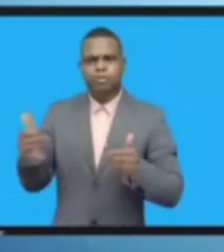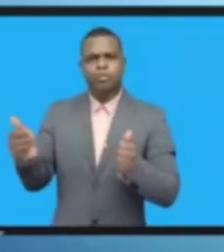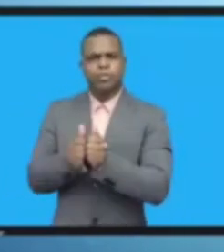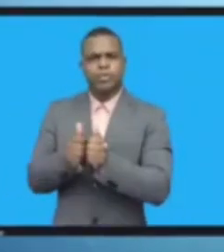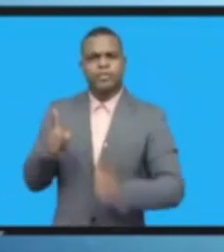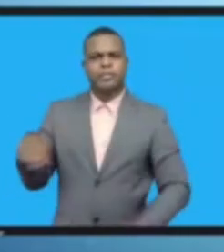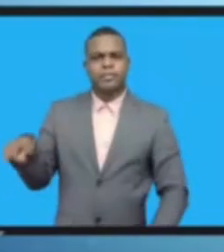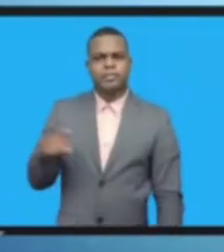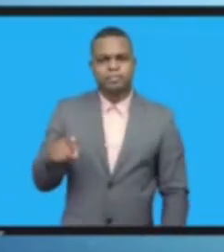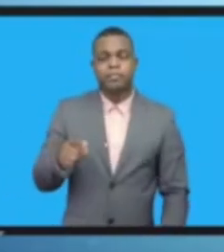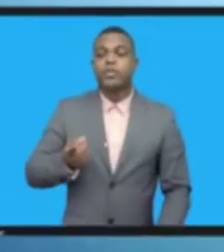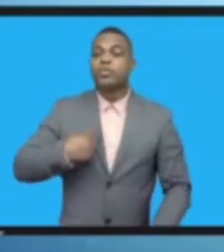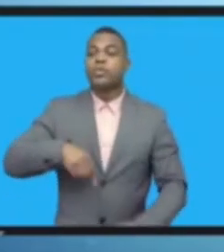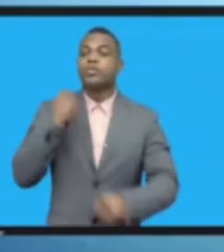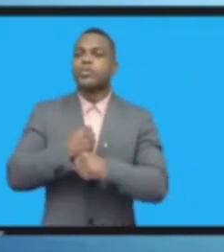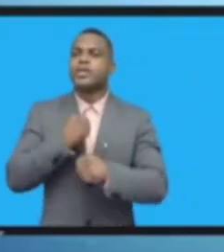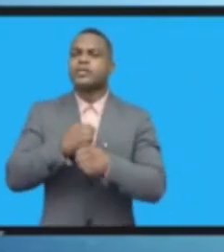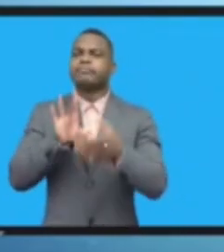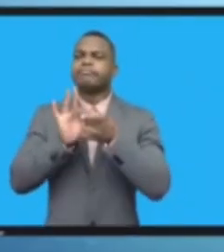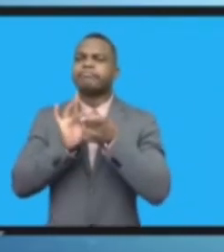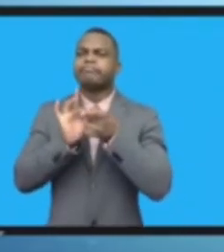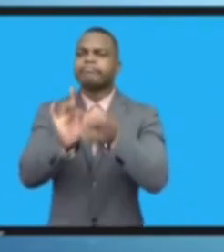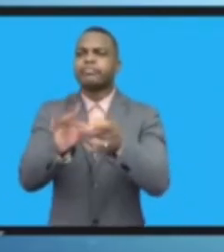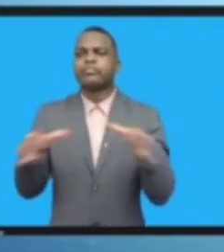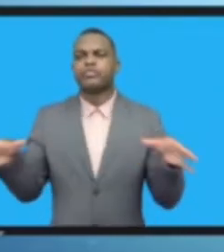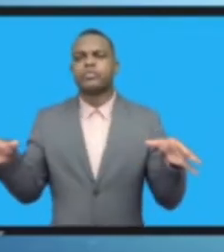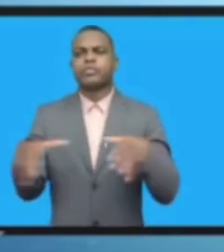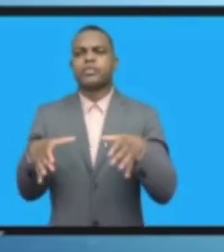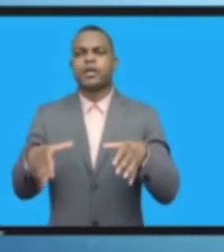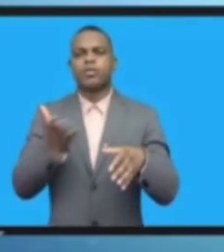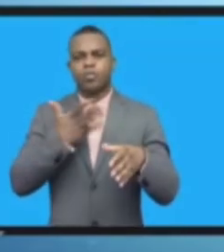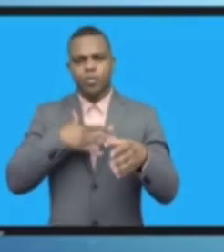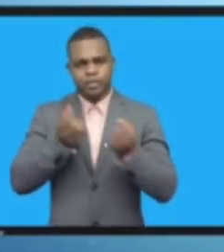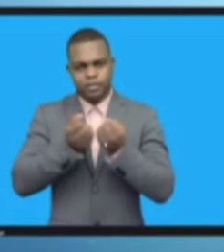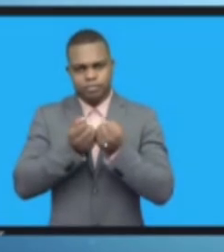من المشكلات متعلقة بالإنترنت